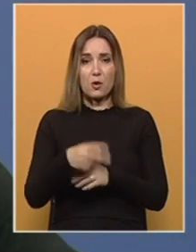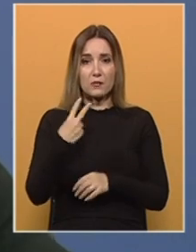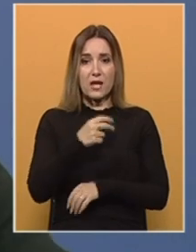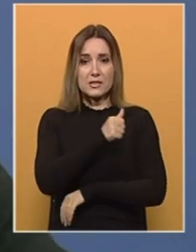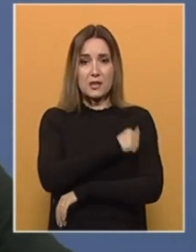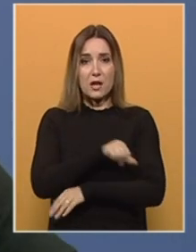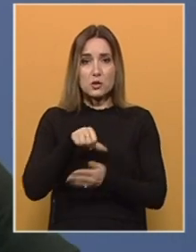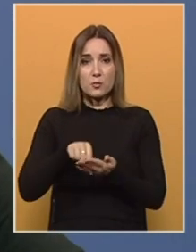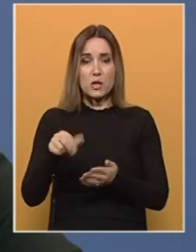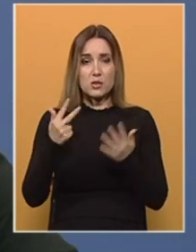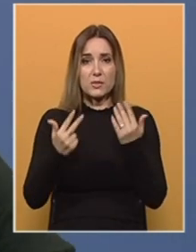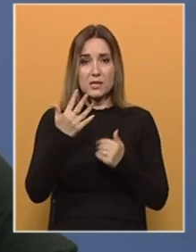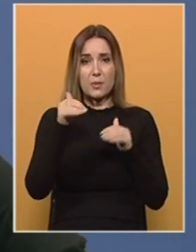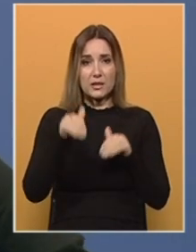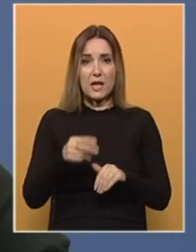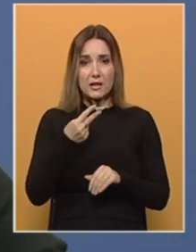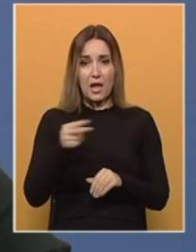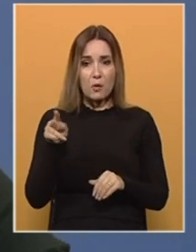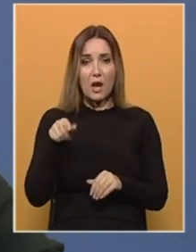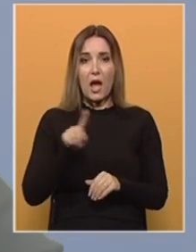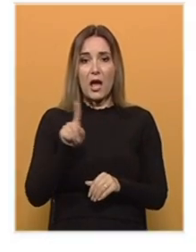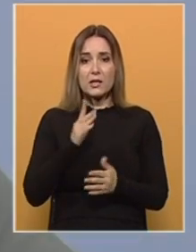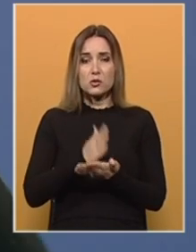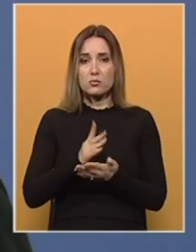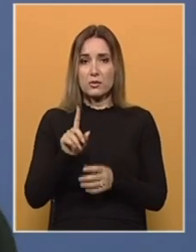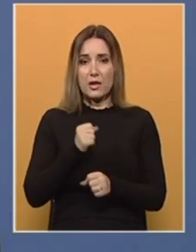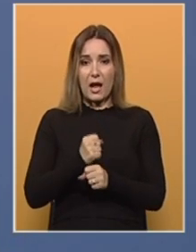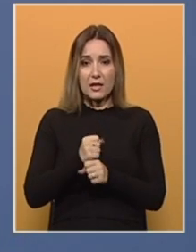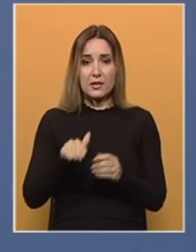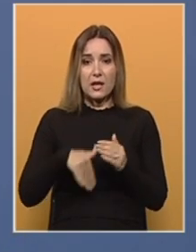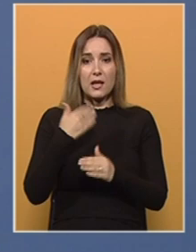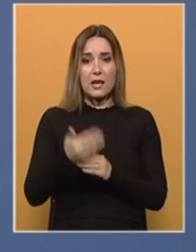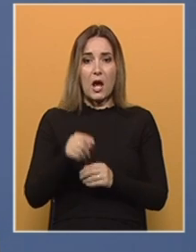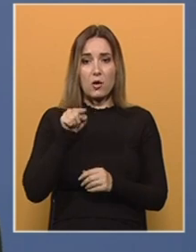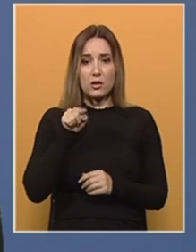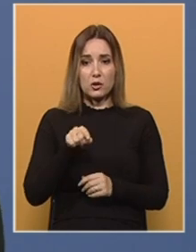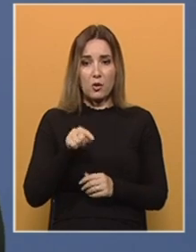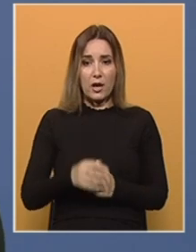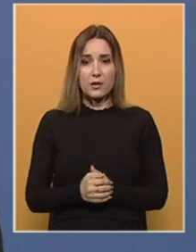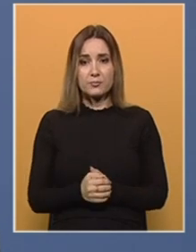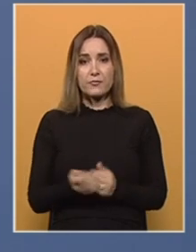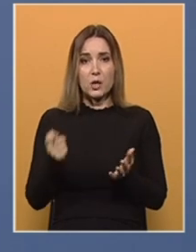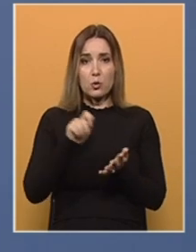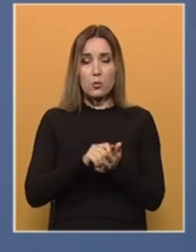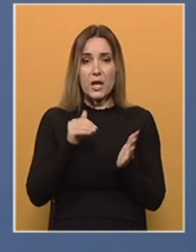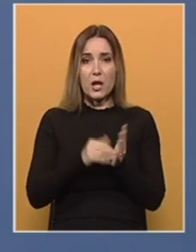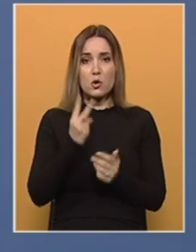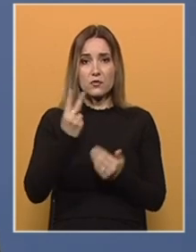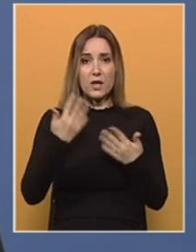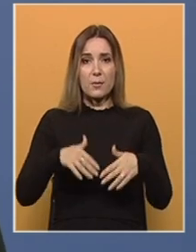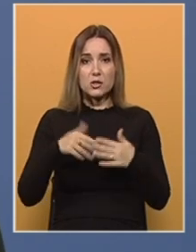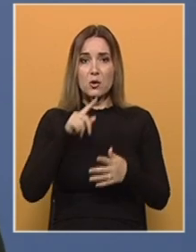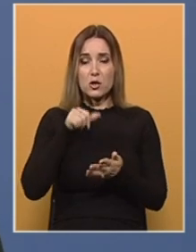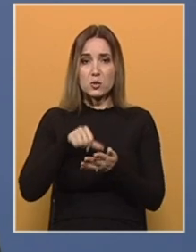85 tlijada eura, a da pritom nisu uopšte bilo funkcije. Nakon toga je kupila još dvije mašine koje su